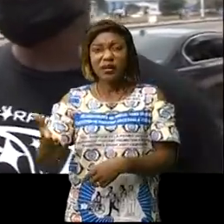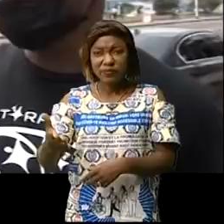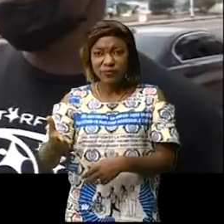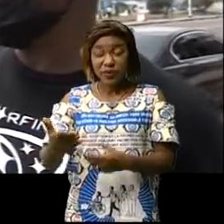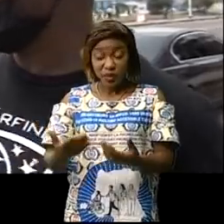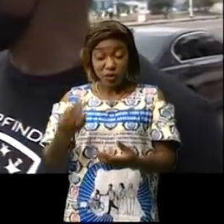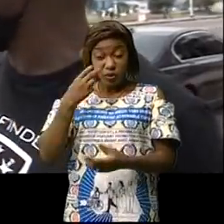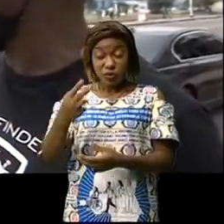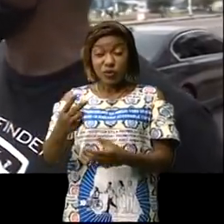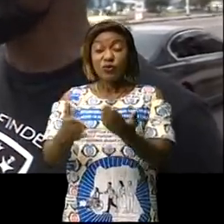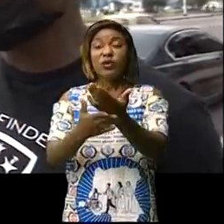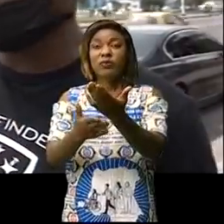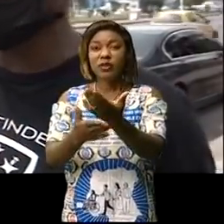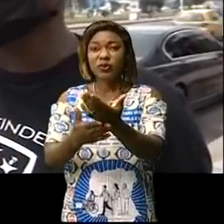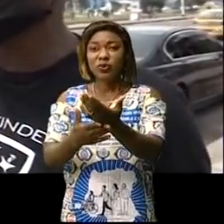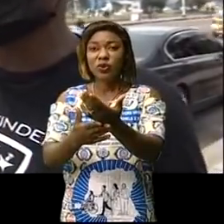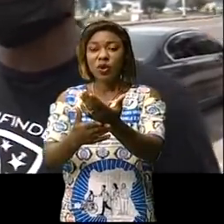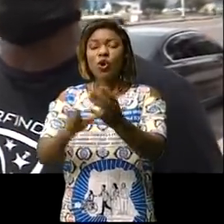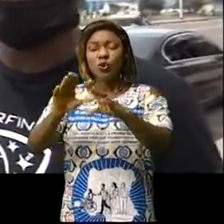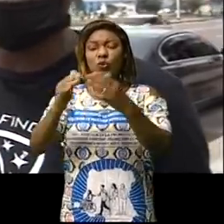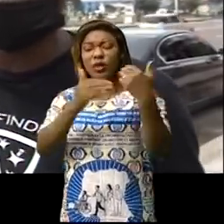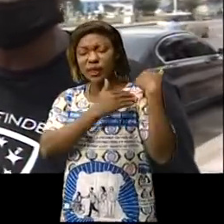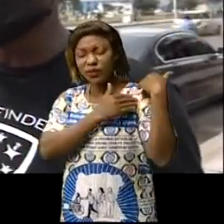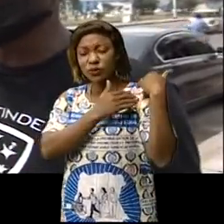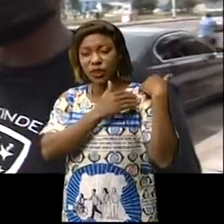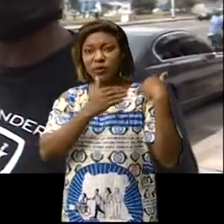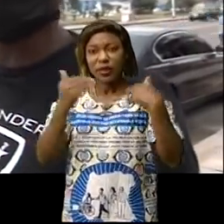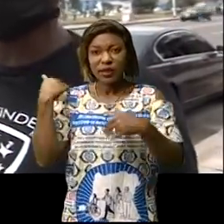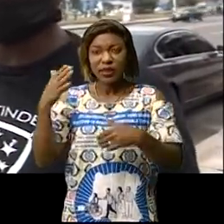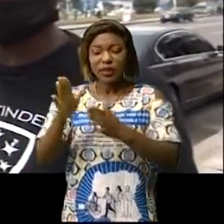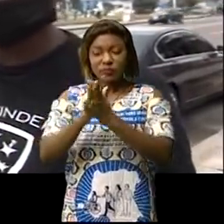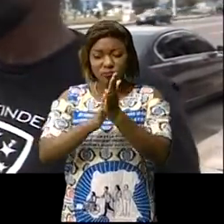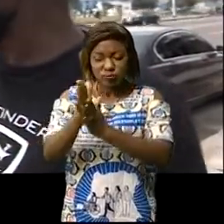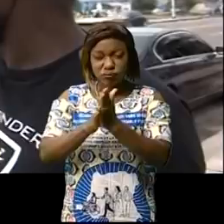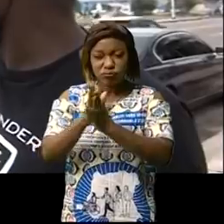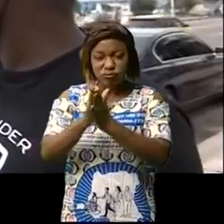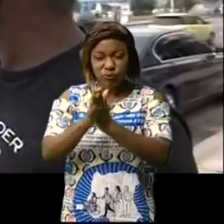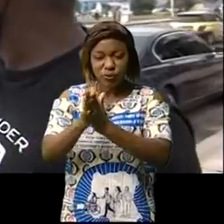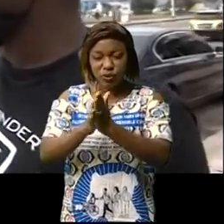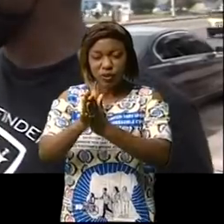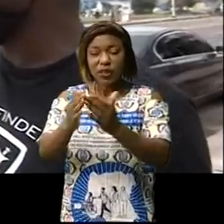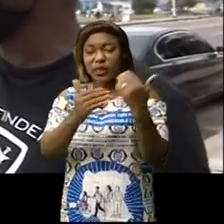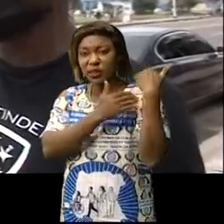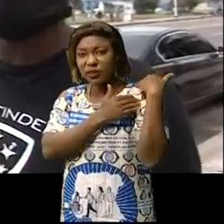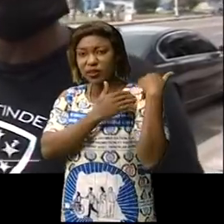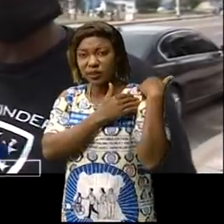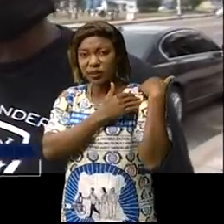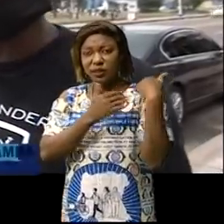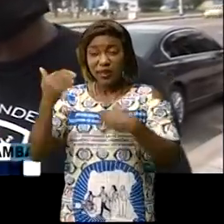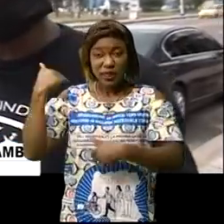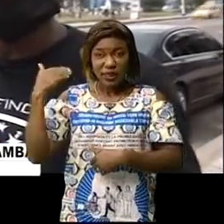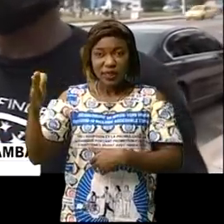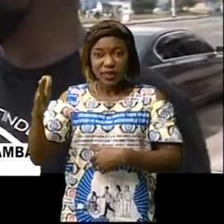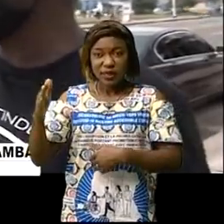souhaitons que les autorités puissent restaurer les